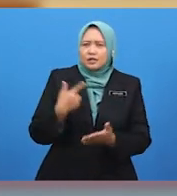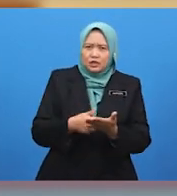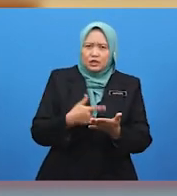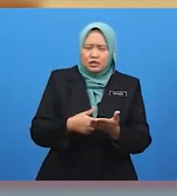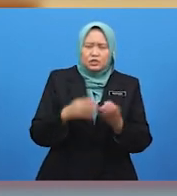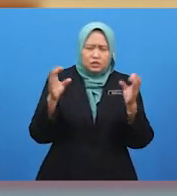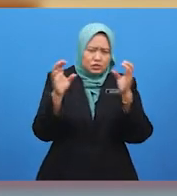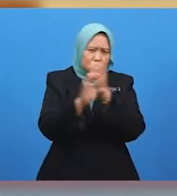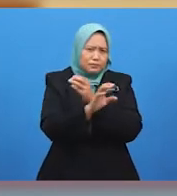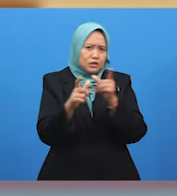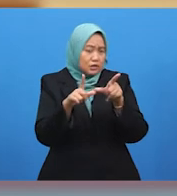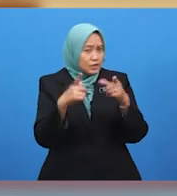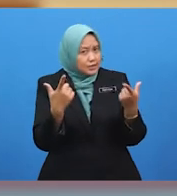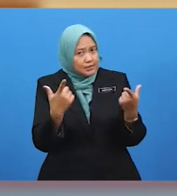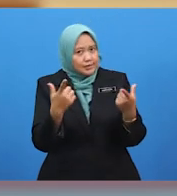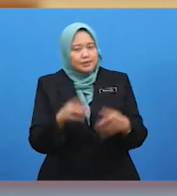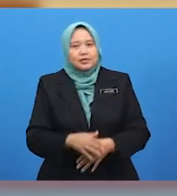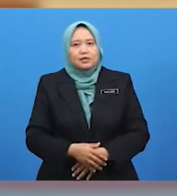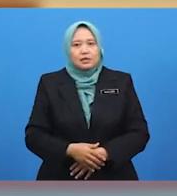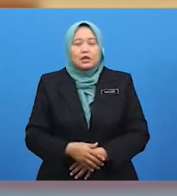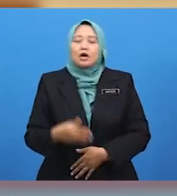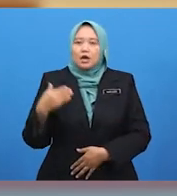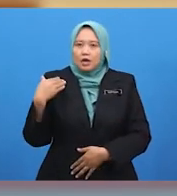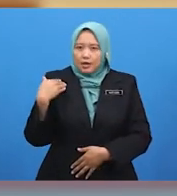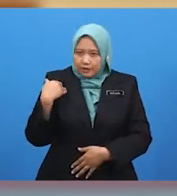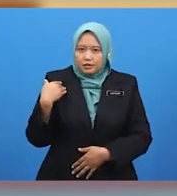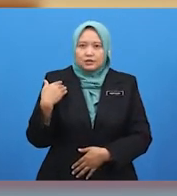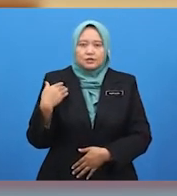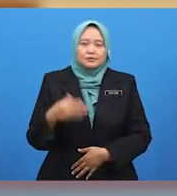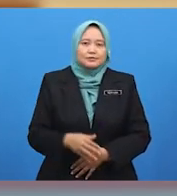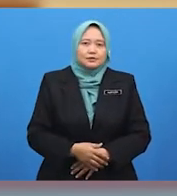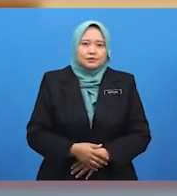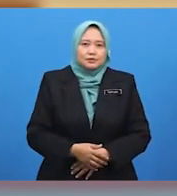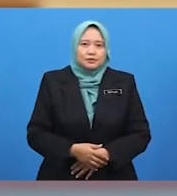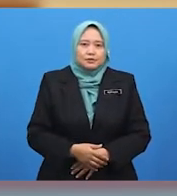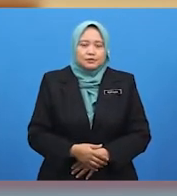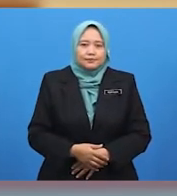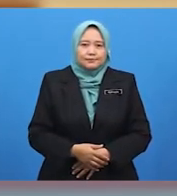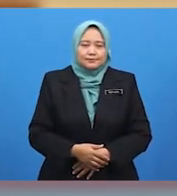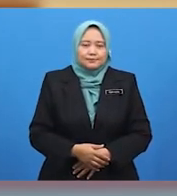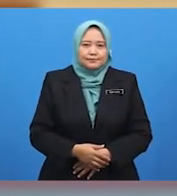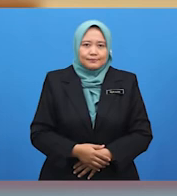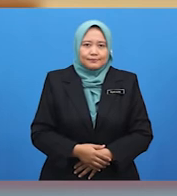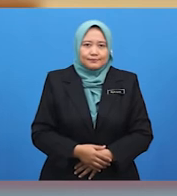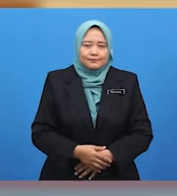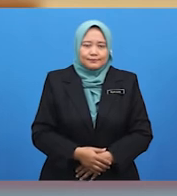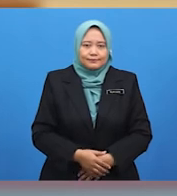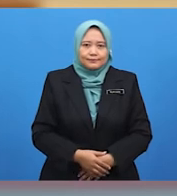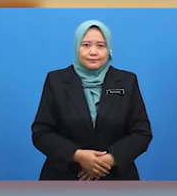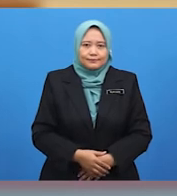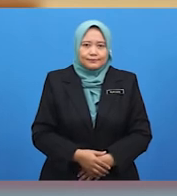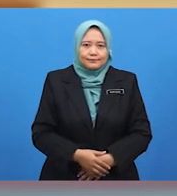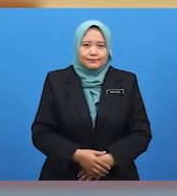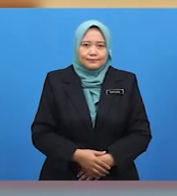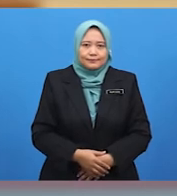cabaran yang kita akan menghadapi, Kungki? Ada, Cikgu. Boleh tak saya kongsikan dengan kawan